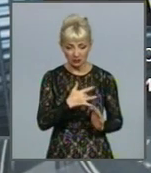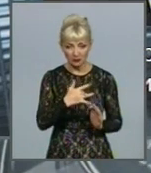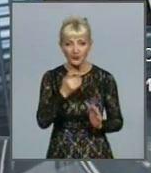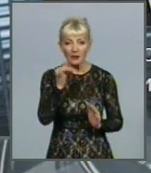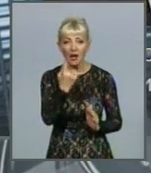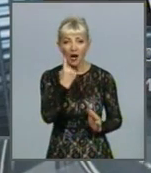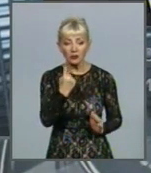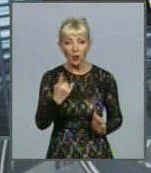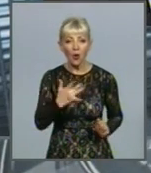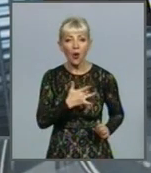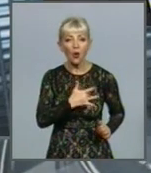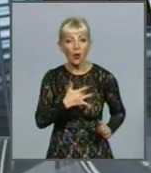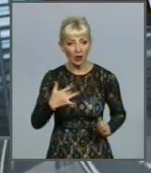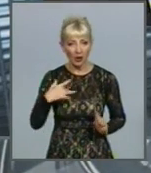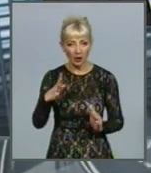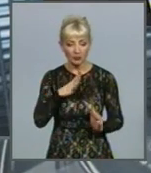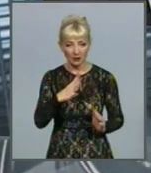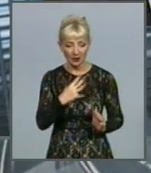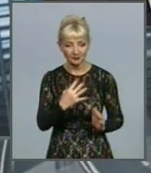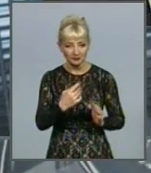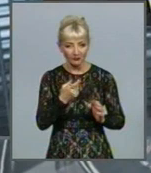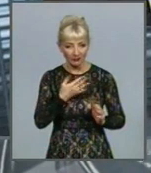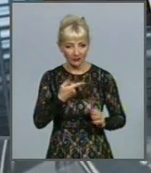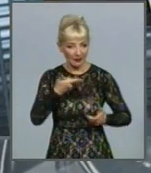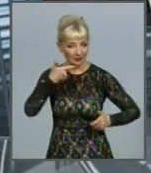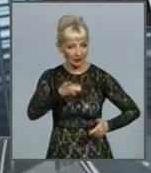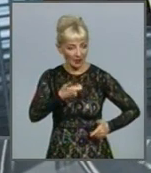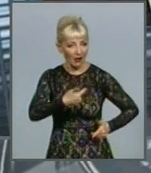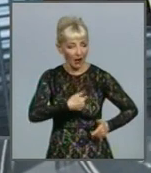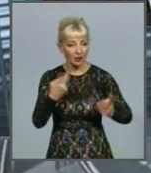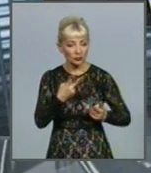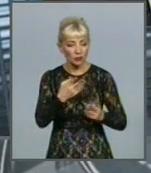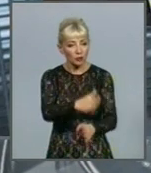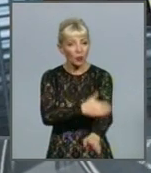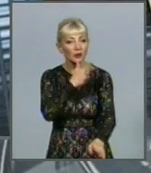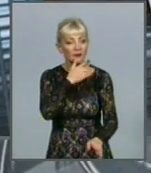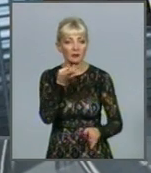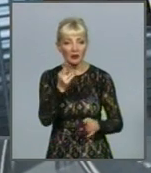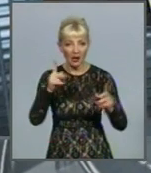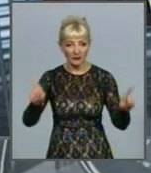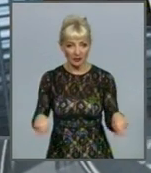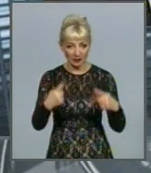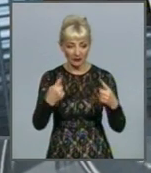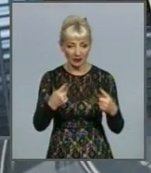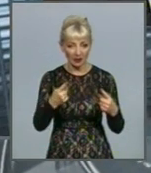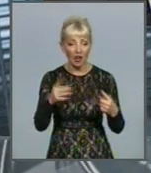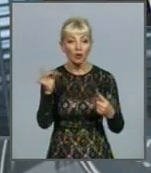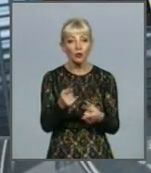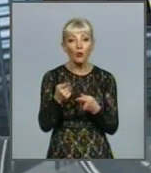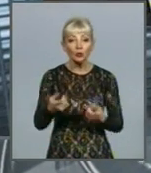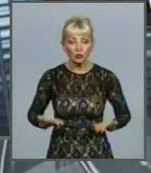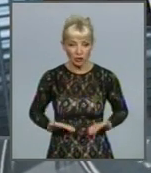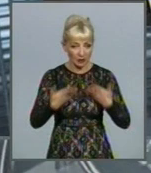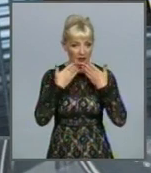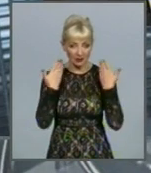так як одне легке було прошито пулей, требується длительное время для восстановлення. Але угрозы жизни